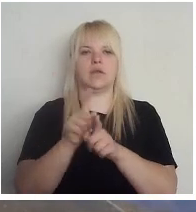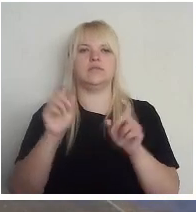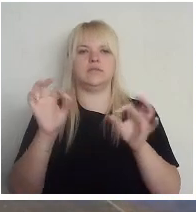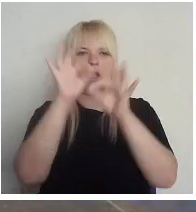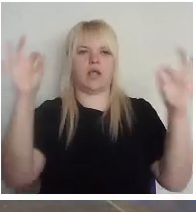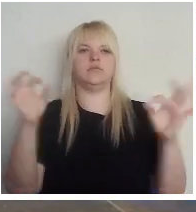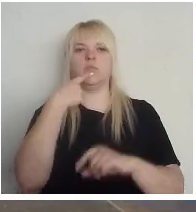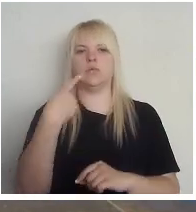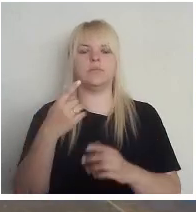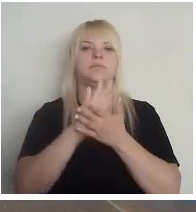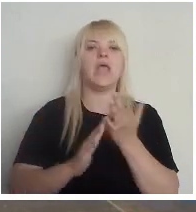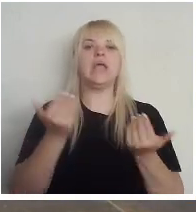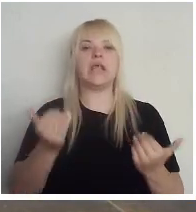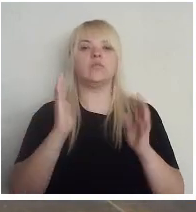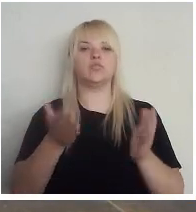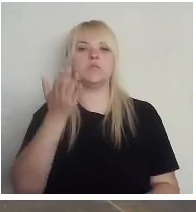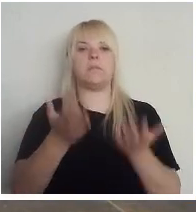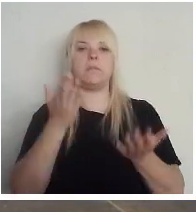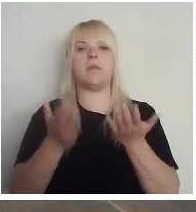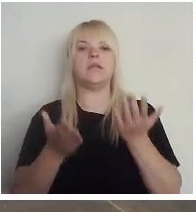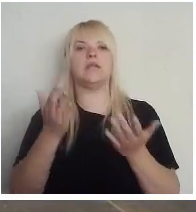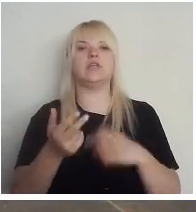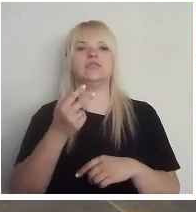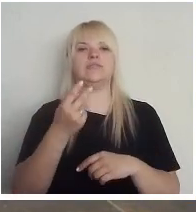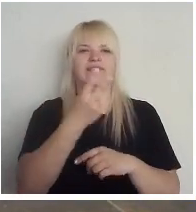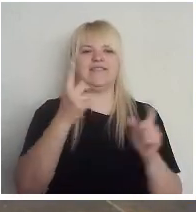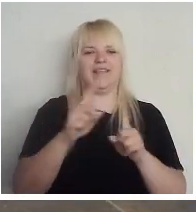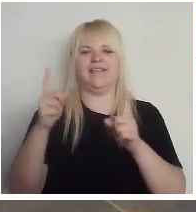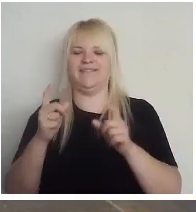mēģināšu divas lietas darīt reizē, nevienmēr izdodāt.